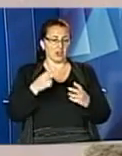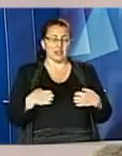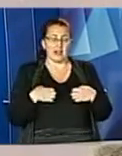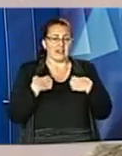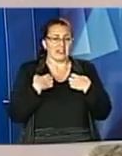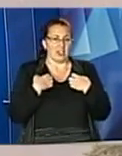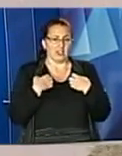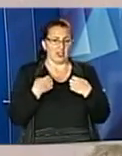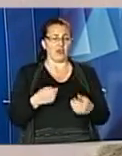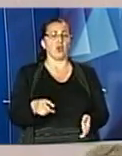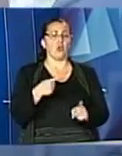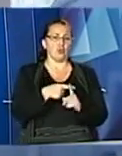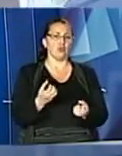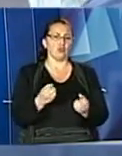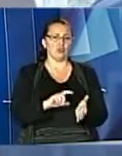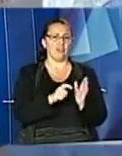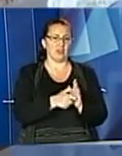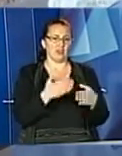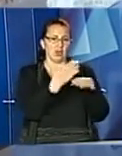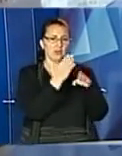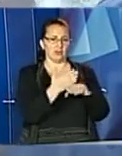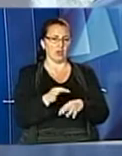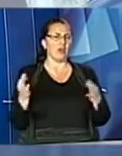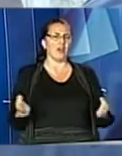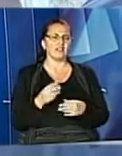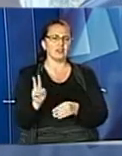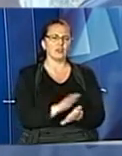самій квартирі на стінах Тріщини. Ніхто не прибирає, по-перше,